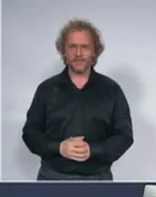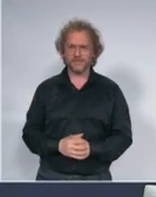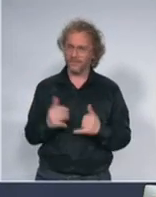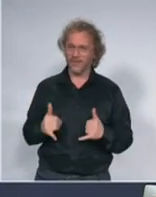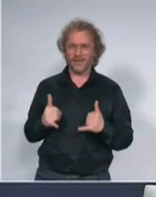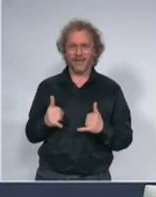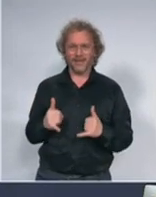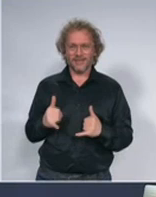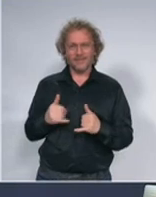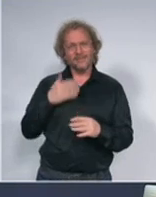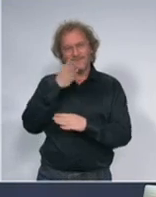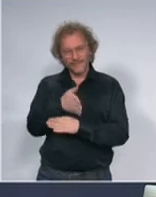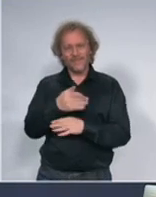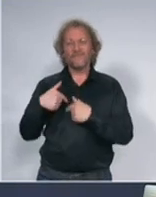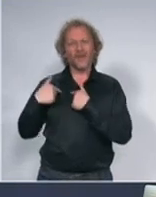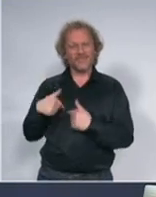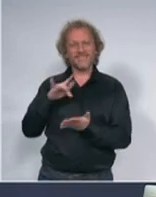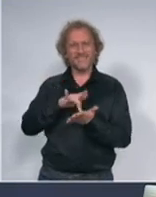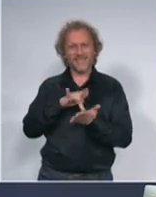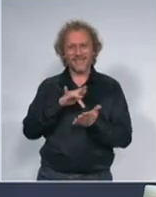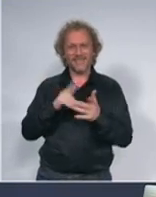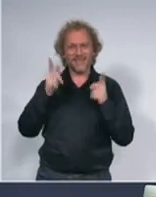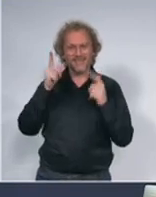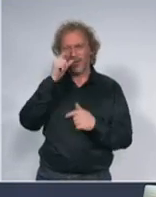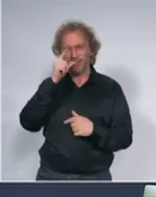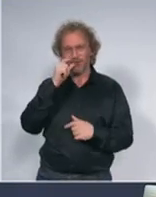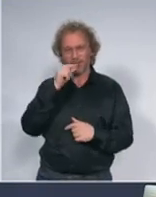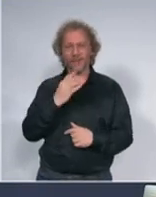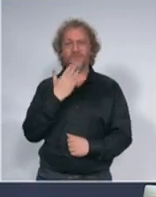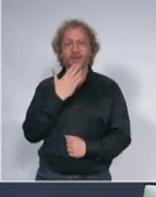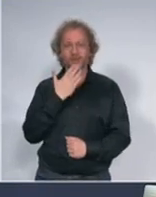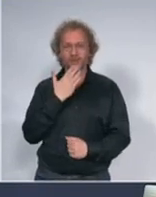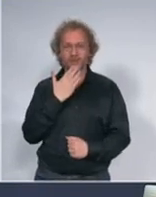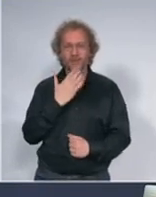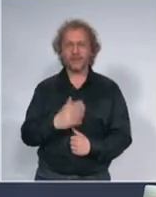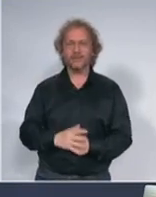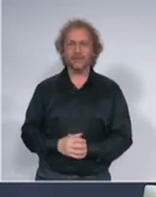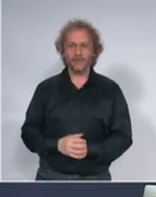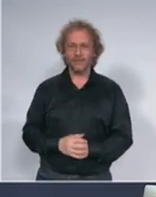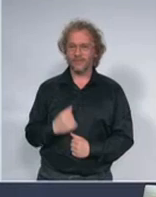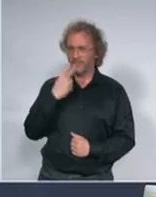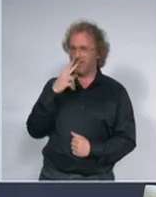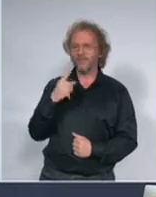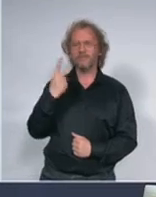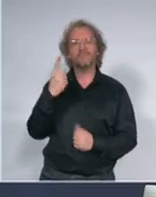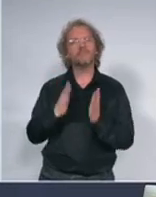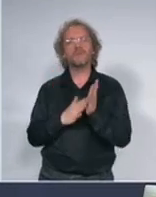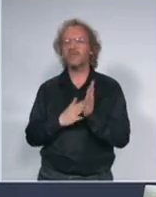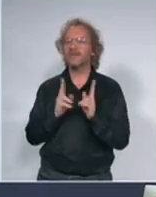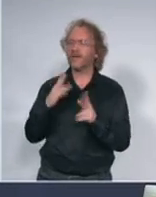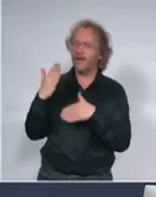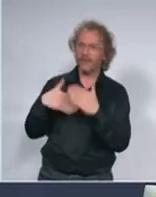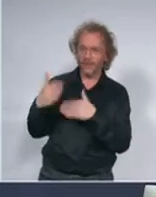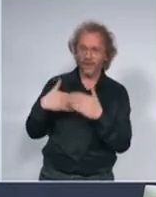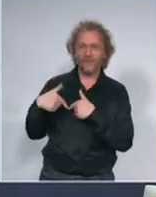i volontarski centar u Gradskoj obštini Vračar da pogledam jedan primer kako funkcioniš u volontarski centri,